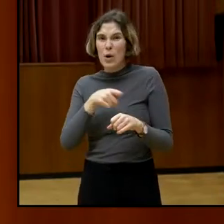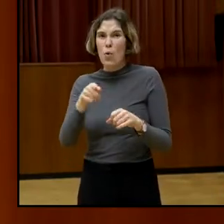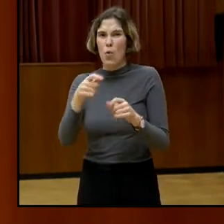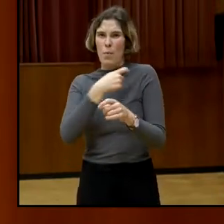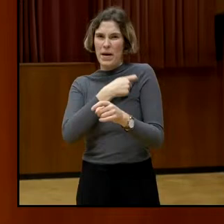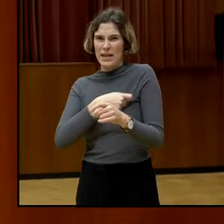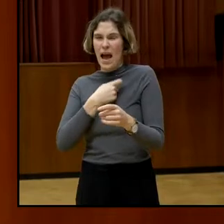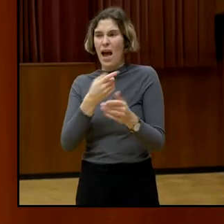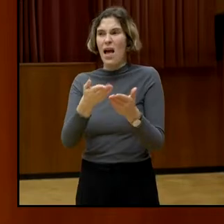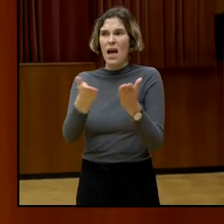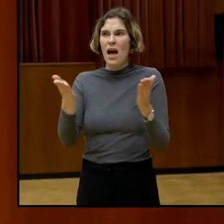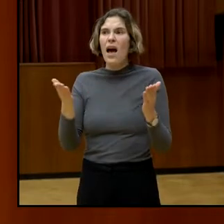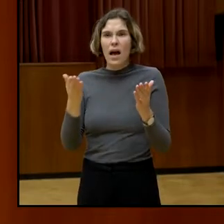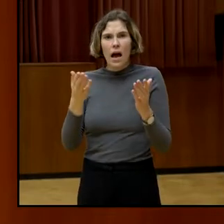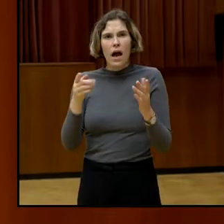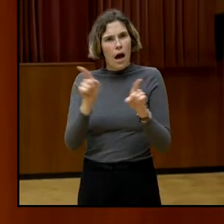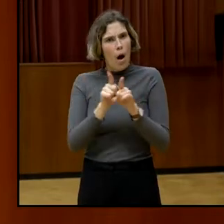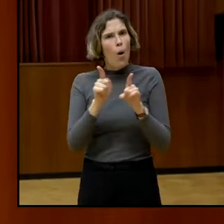thematisiert.